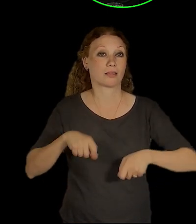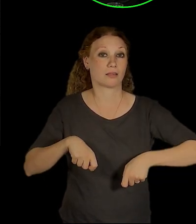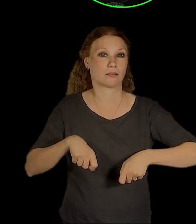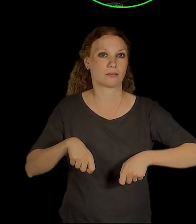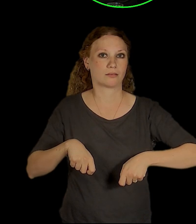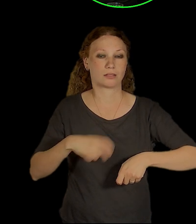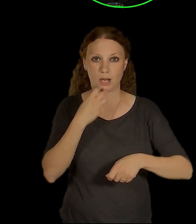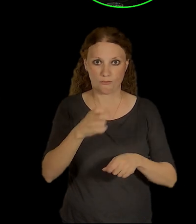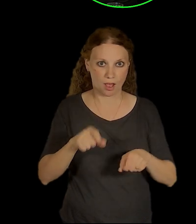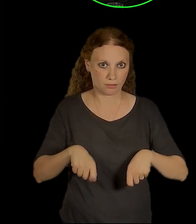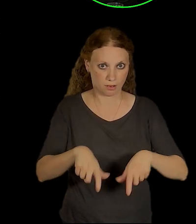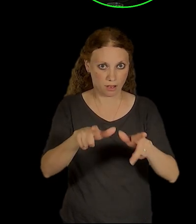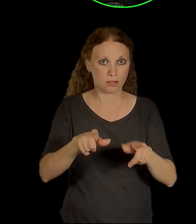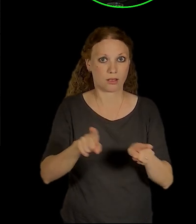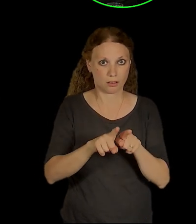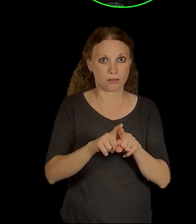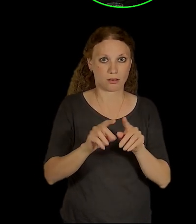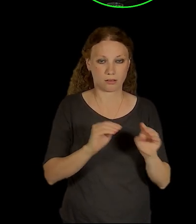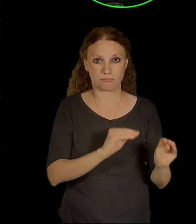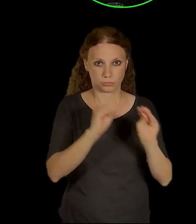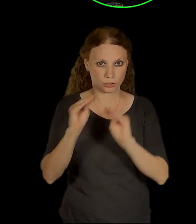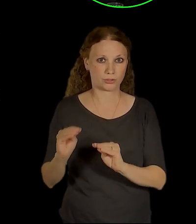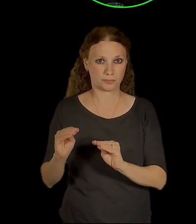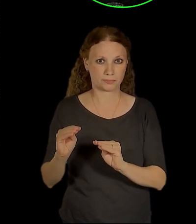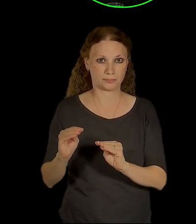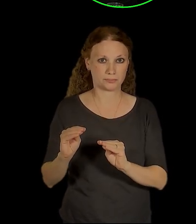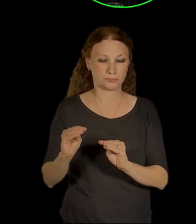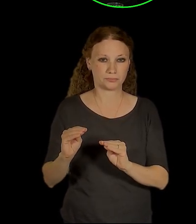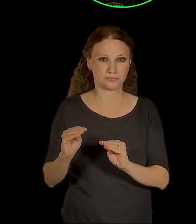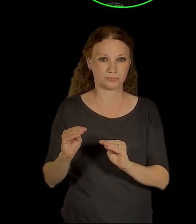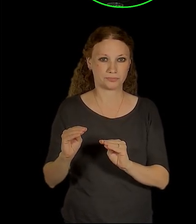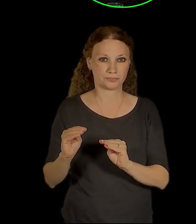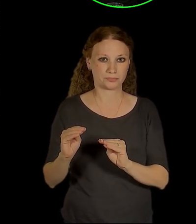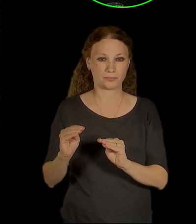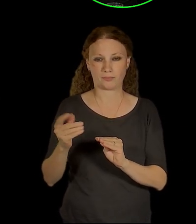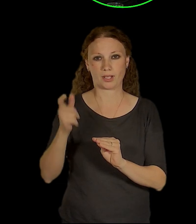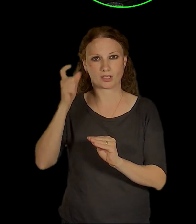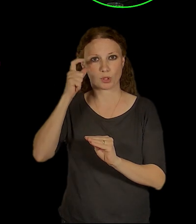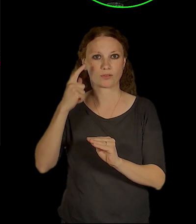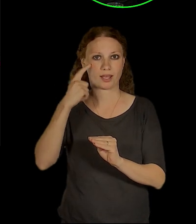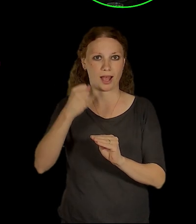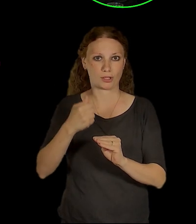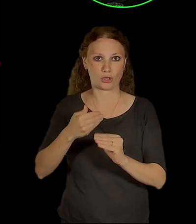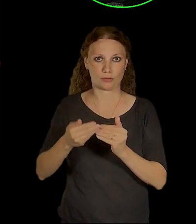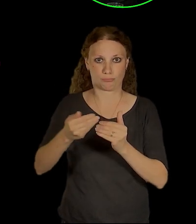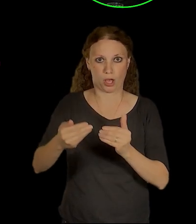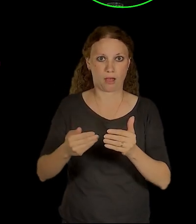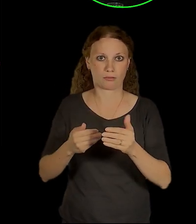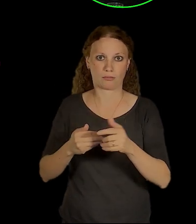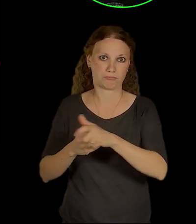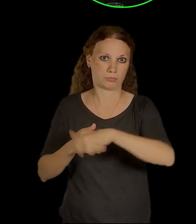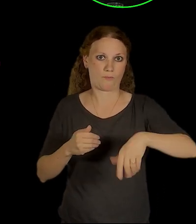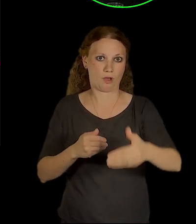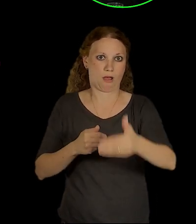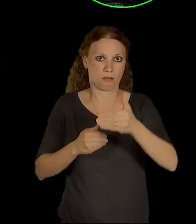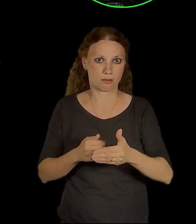rekonstrukce tramvajové tratě před průčelím Smíchovského nádraží. Prostě najednou